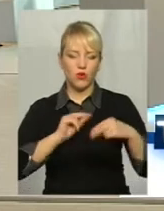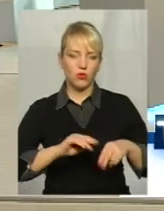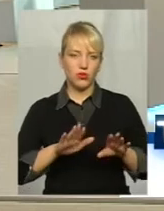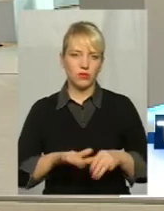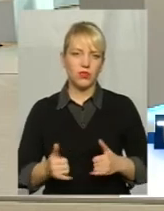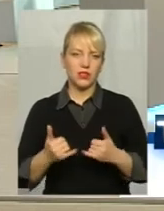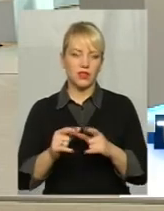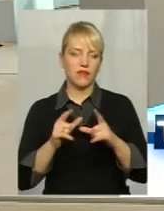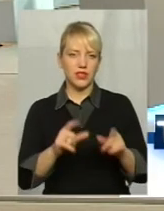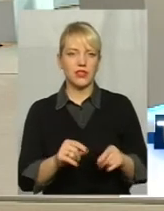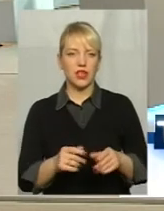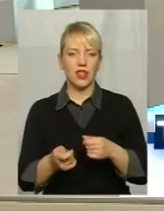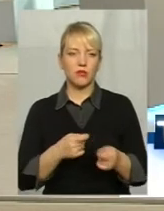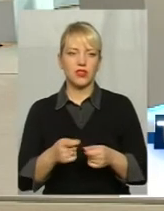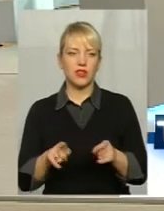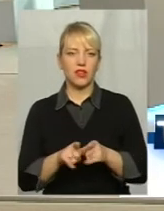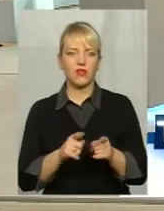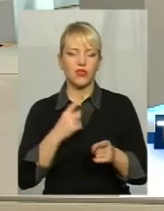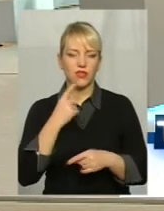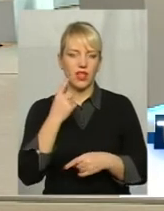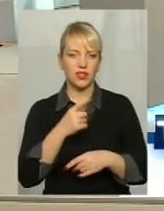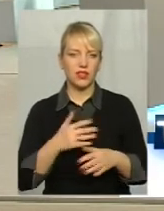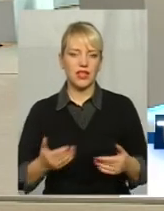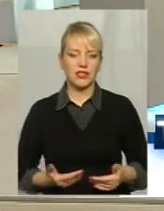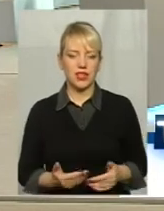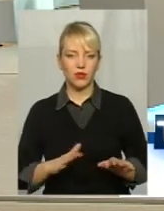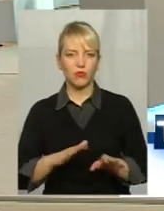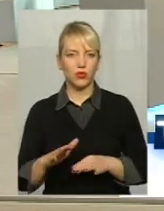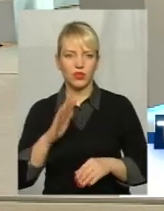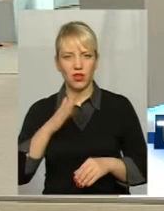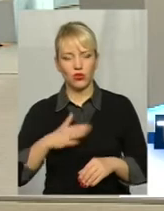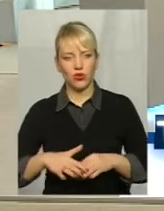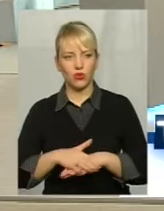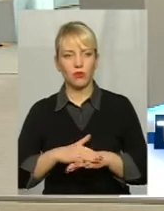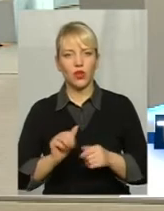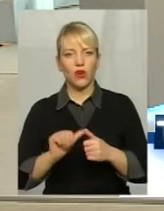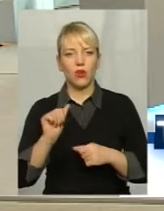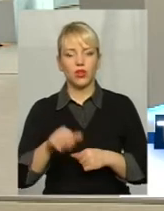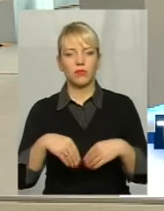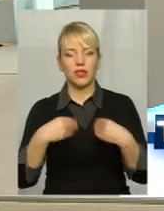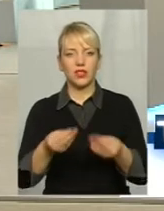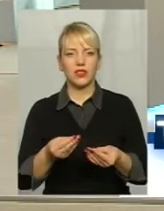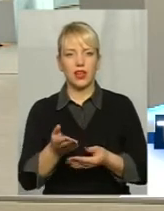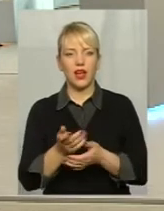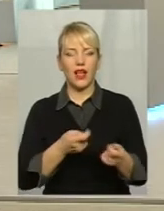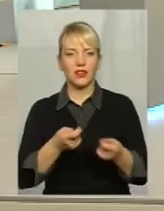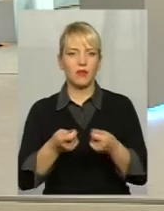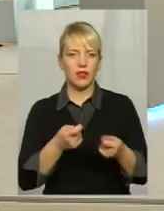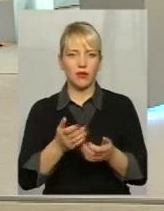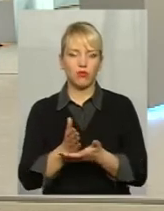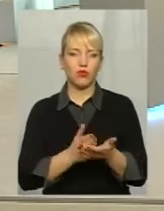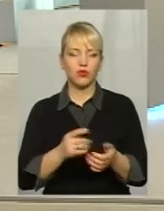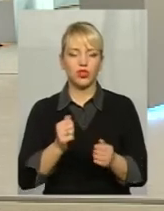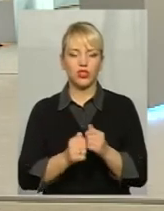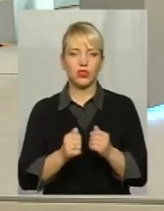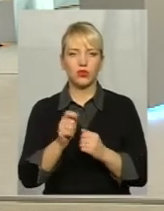адміністратора, також віддалені населені пункти нашої громади Але, окрім надання адмінпослуг, дуже часто в